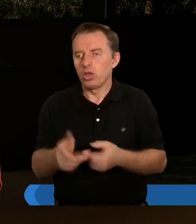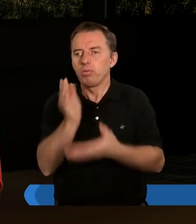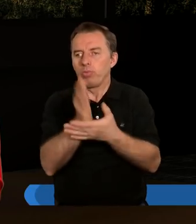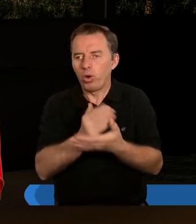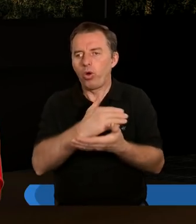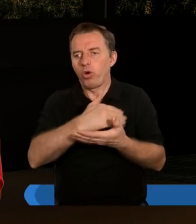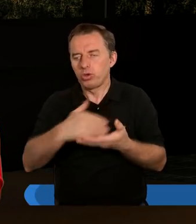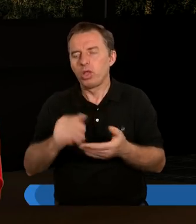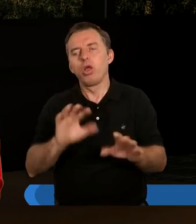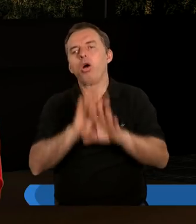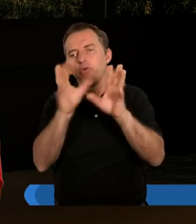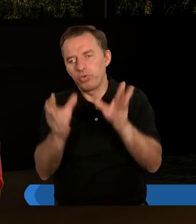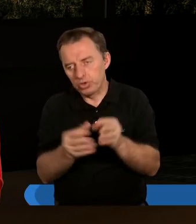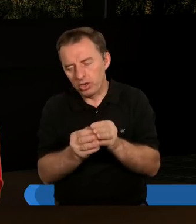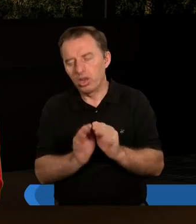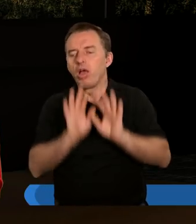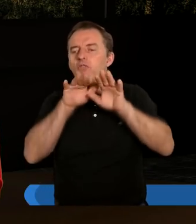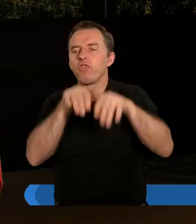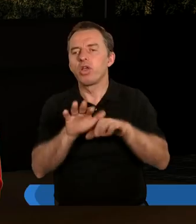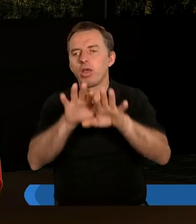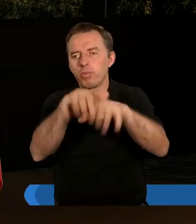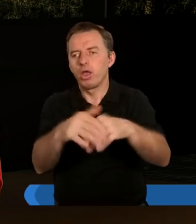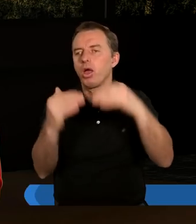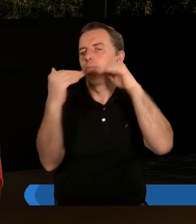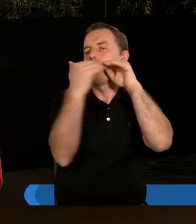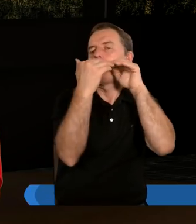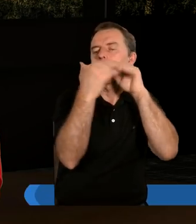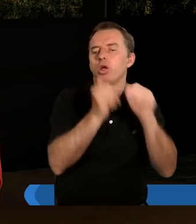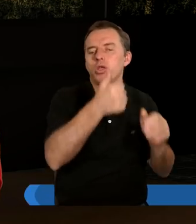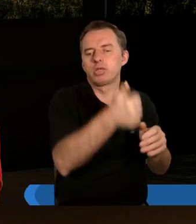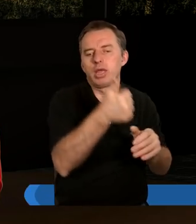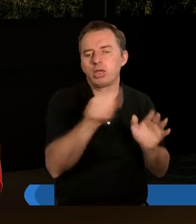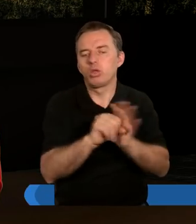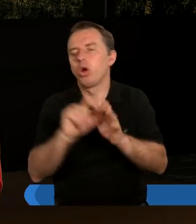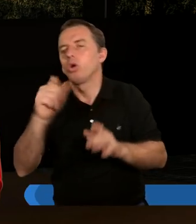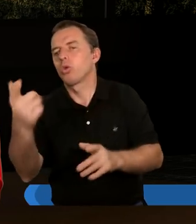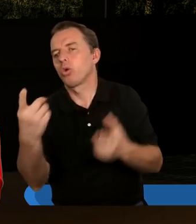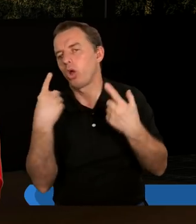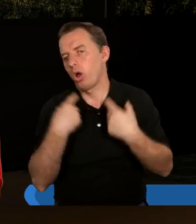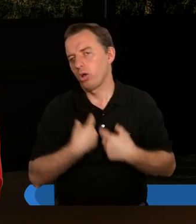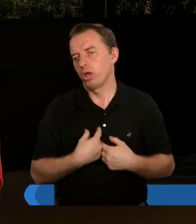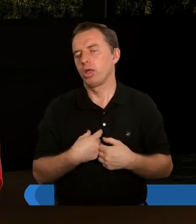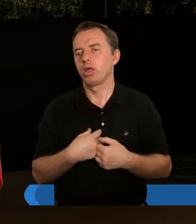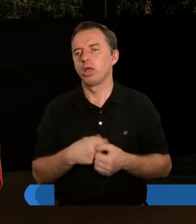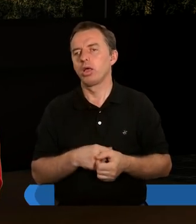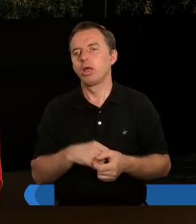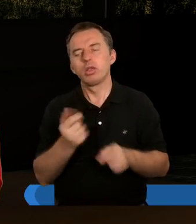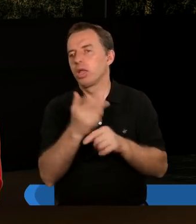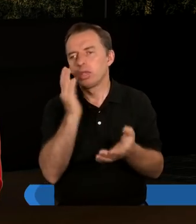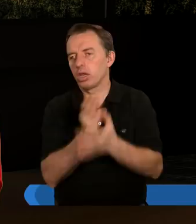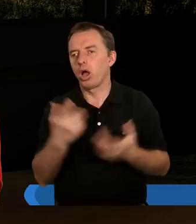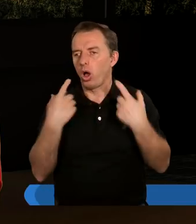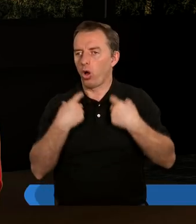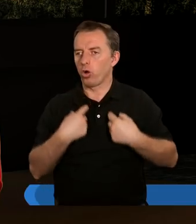jest podział. Ale to wszystko znowu wypływa z tego, że porównujemy się jedni do drugich. A jest jedna, jedyna